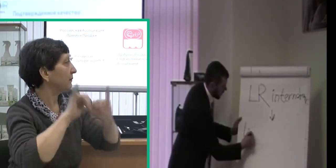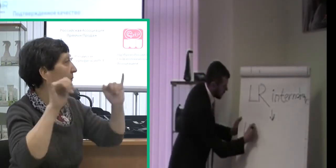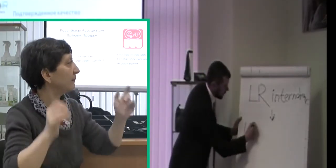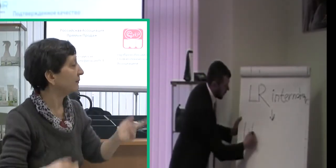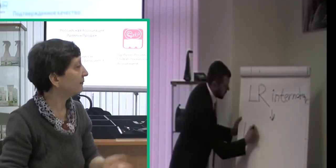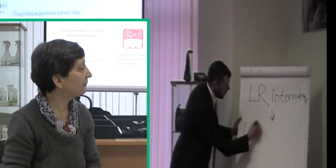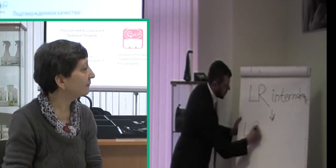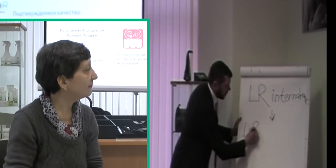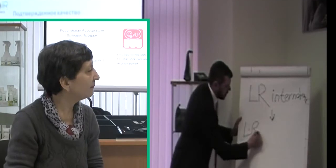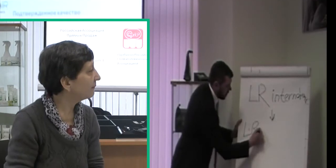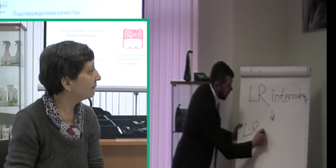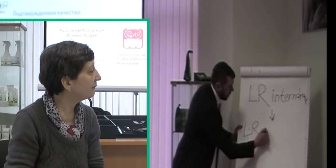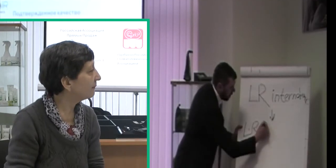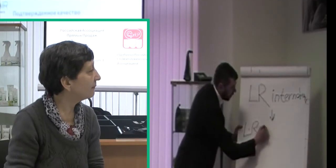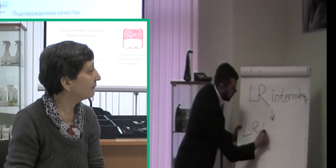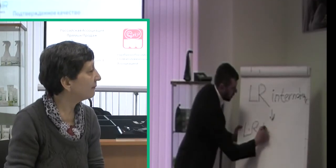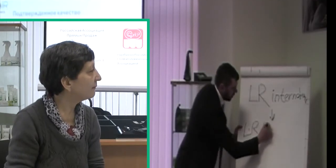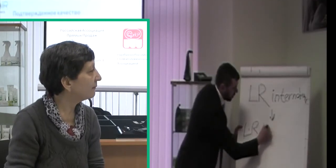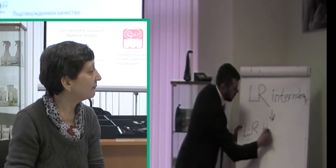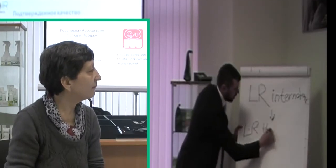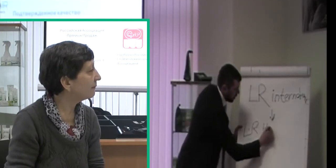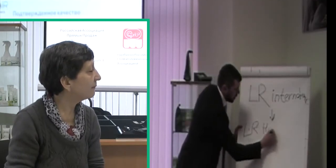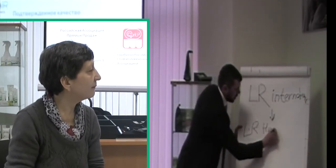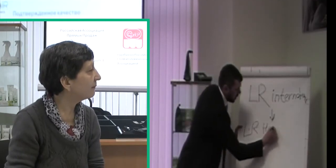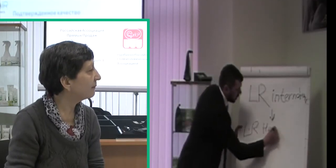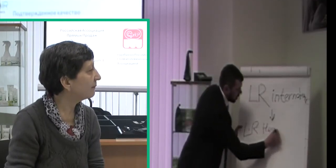называться так, как называемся по сей день. ЛР.